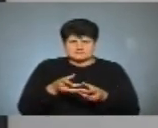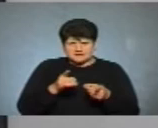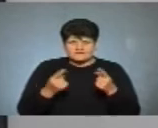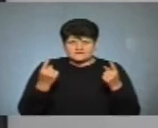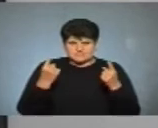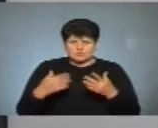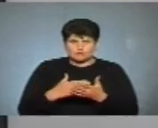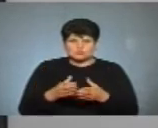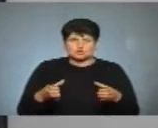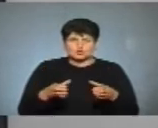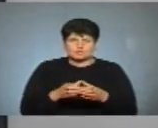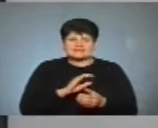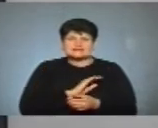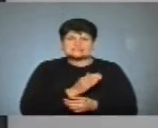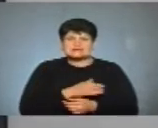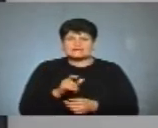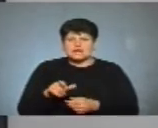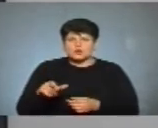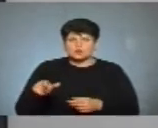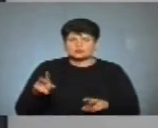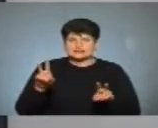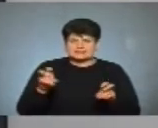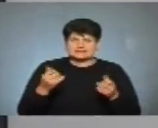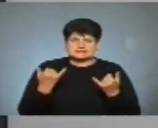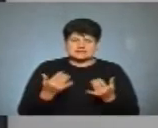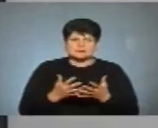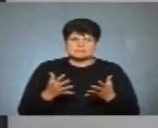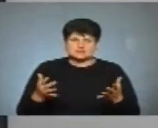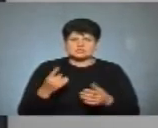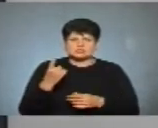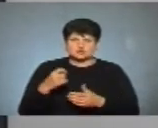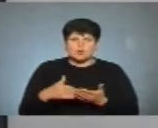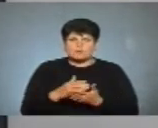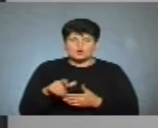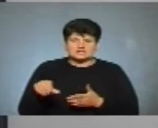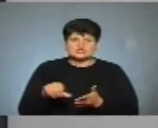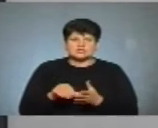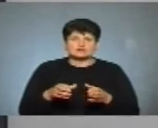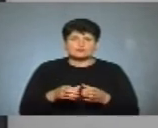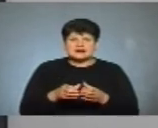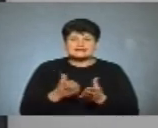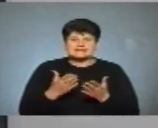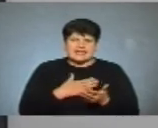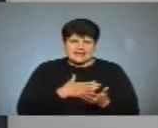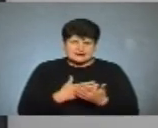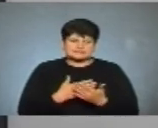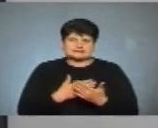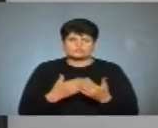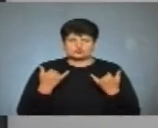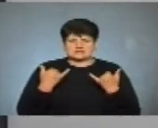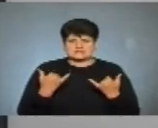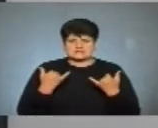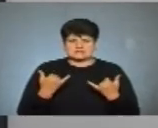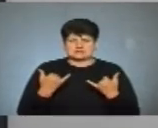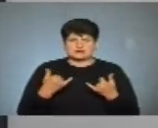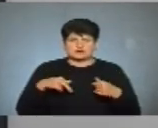велику політичну команду «Сила людей», яка нараховує зараз понад сотню політиків, членів партії, які активно зараз йдуть